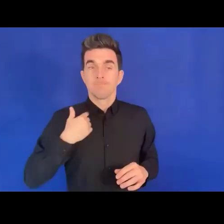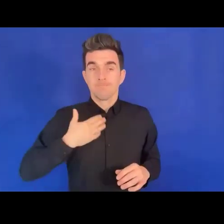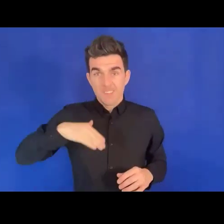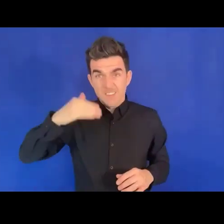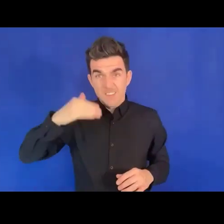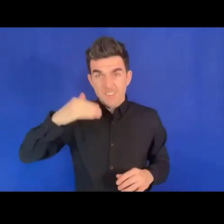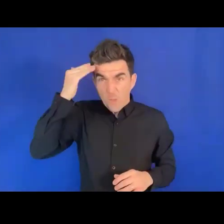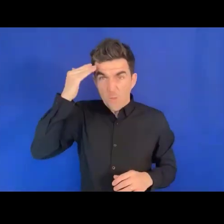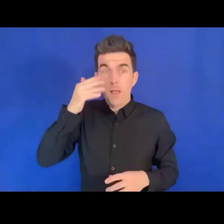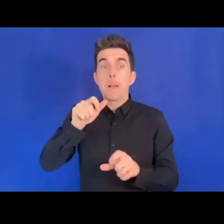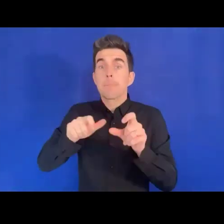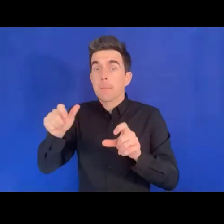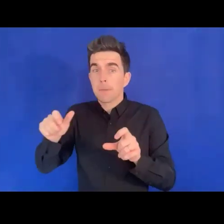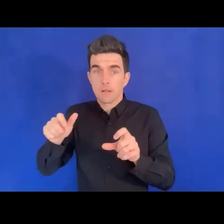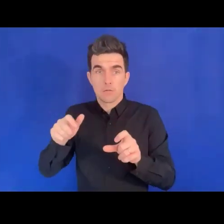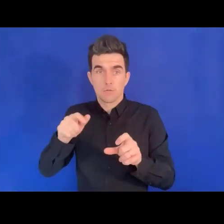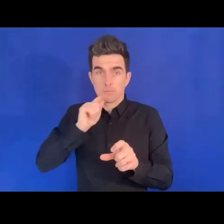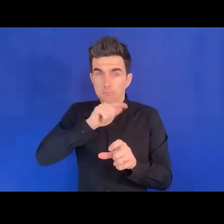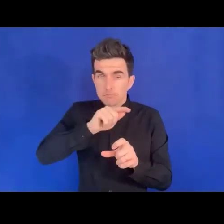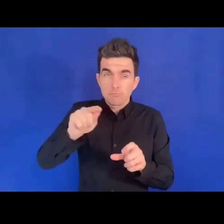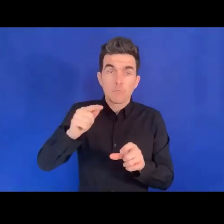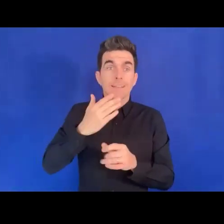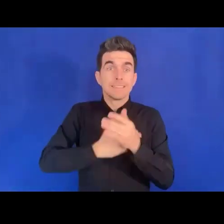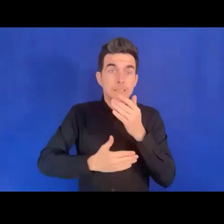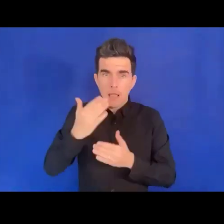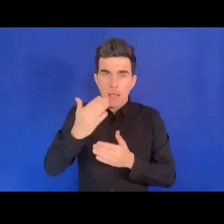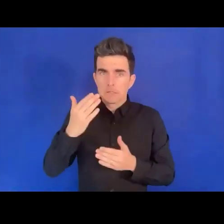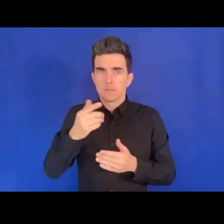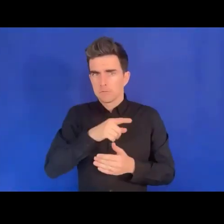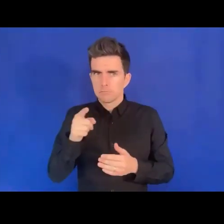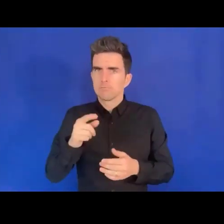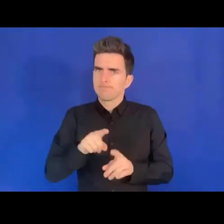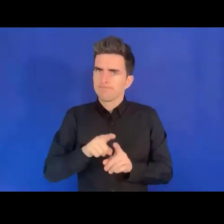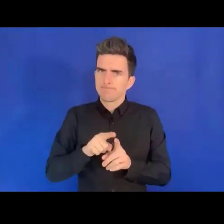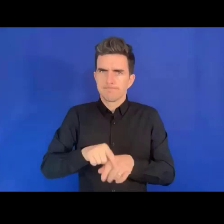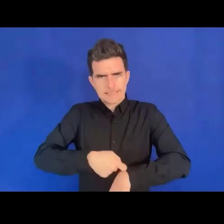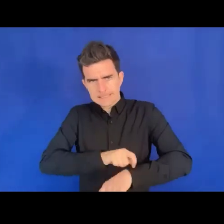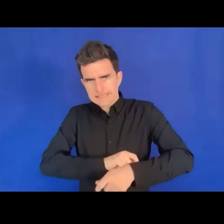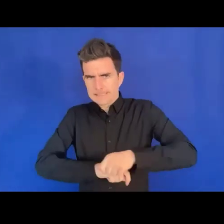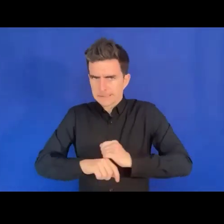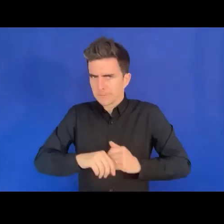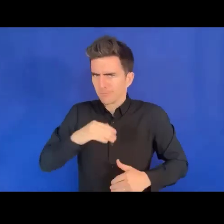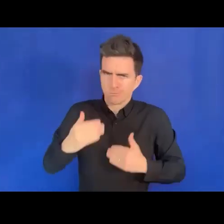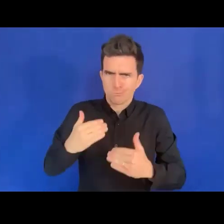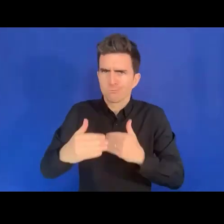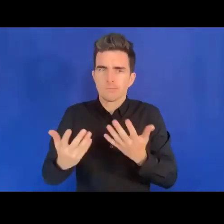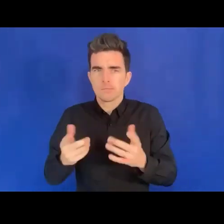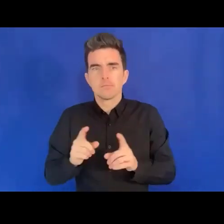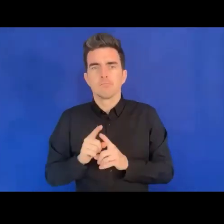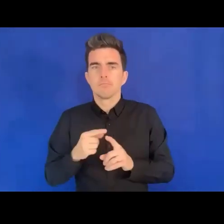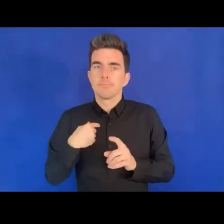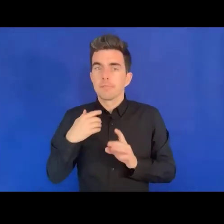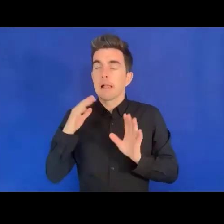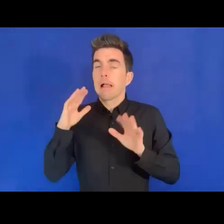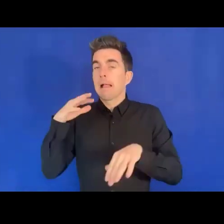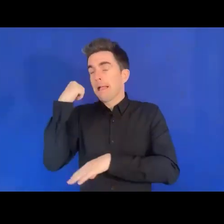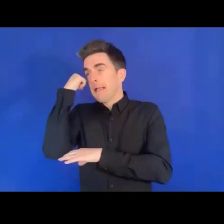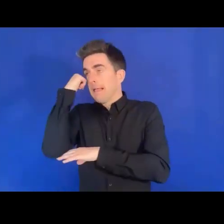Nous ne pouvons pas attendre quelqu'un d'autre pour faire des choses en notre nom. Je voulais dire que